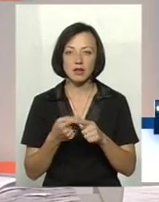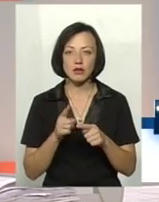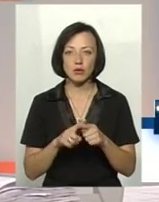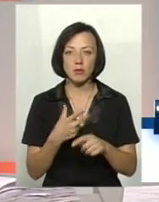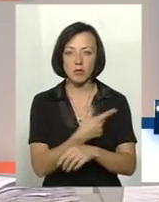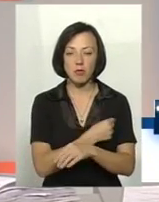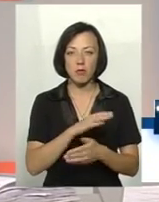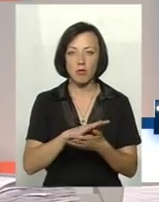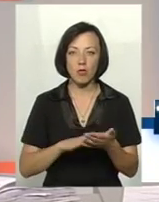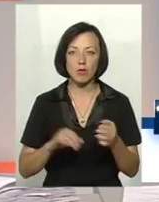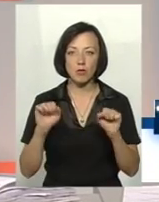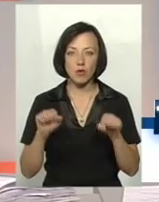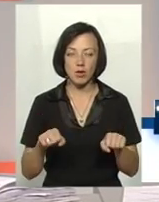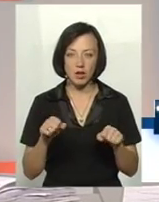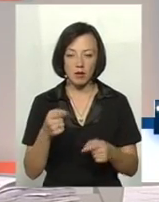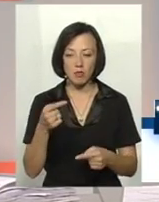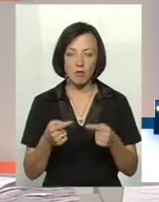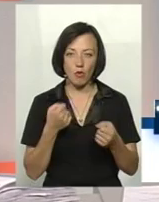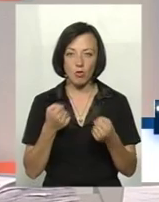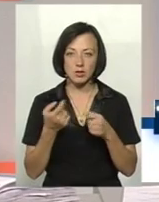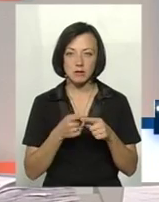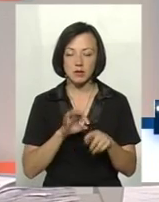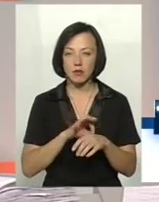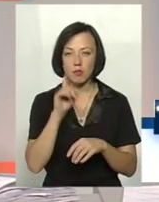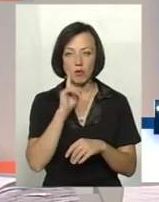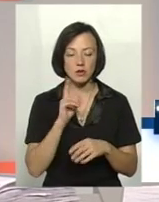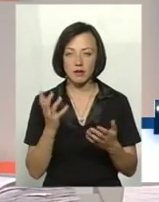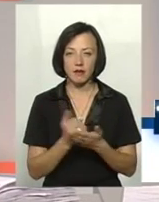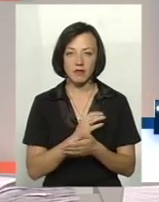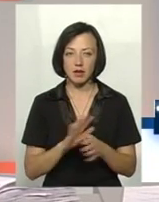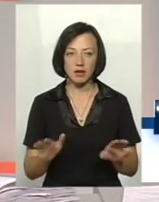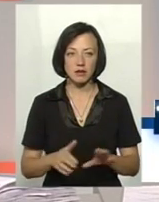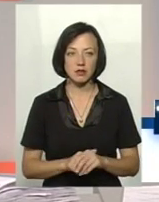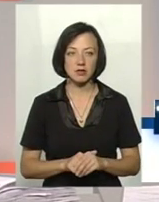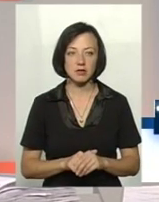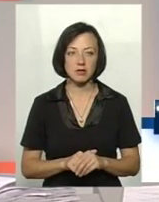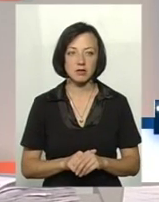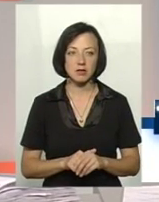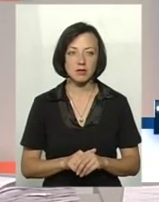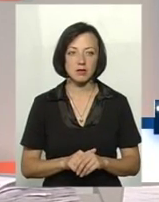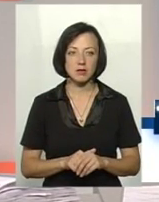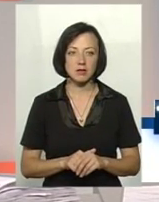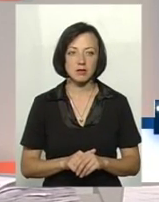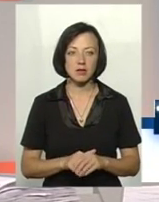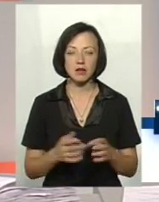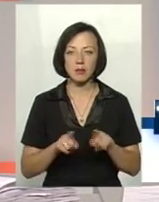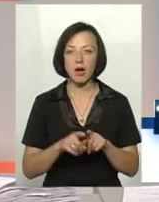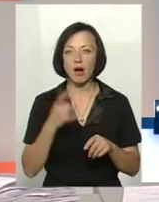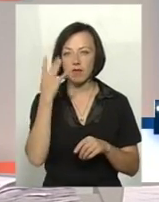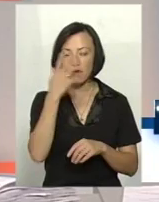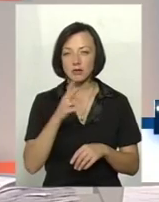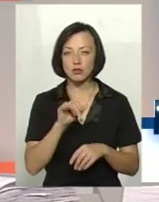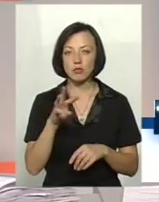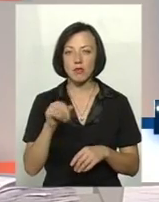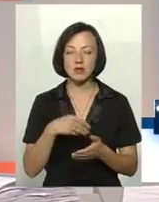щоб вони потім, значить, могли протистояти цьому захворюванню, поки що не вдається. Це таке два вірусних захворювання, як африканська чума свиней і